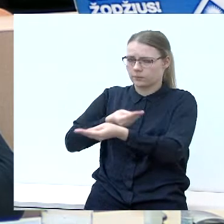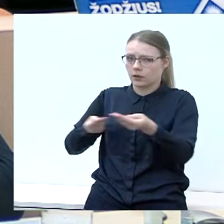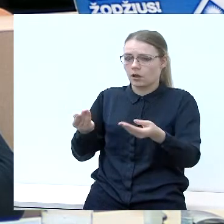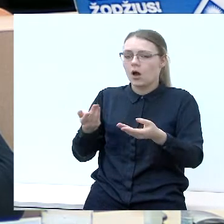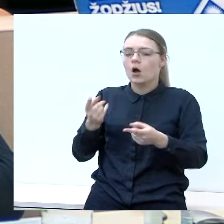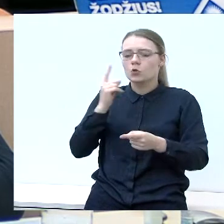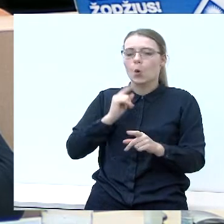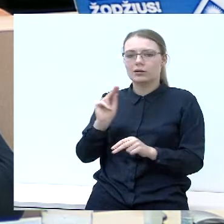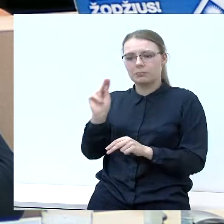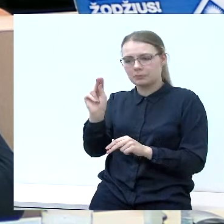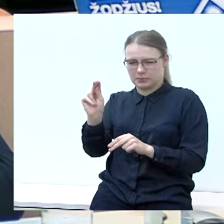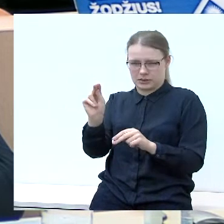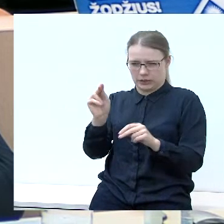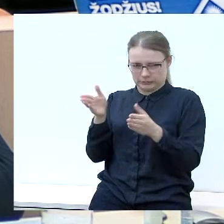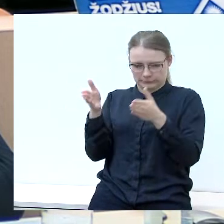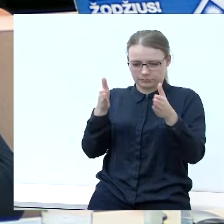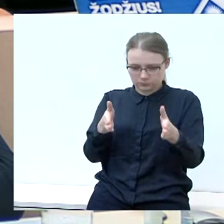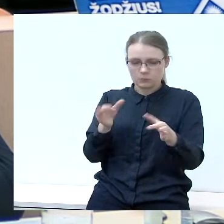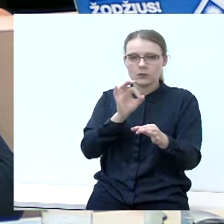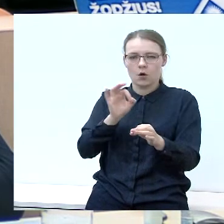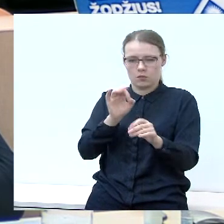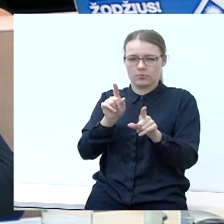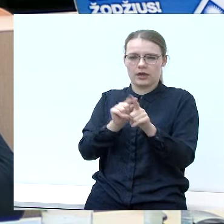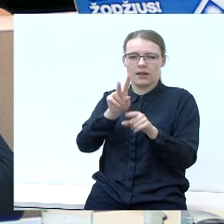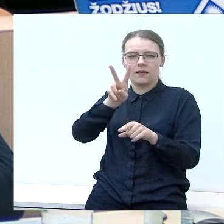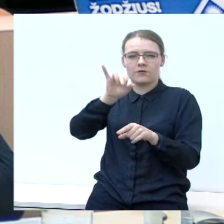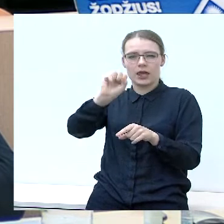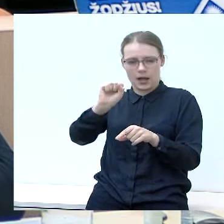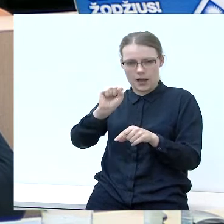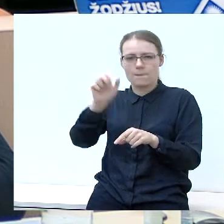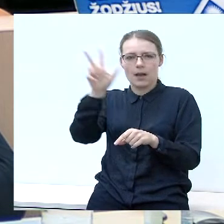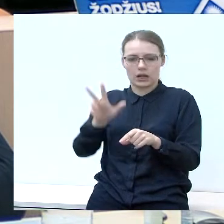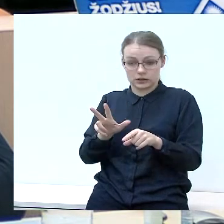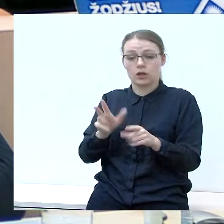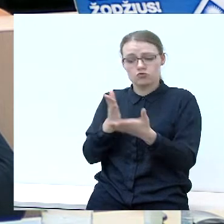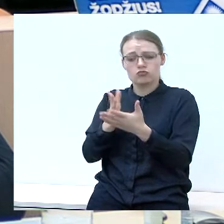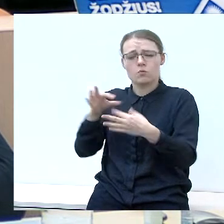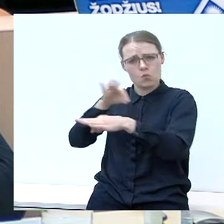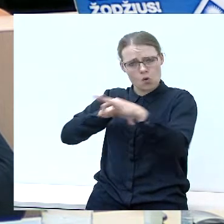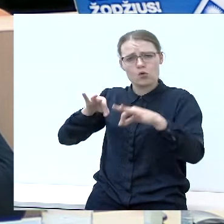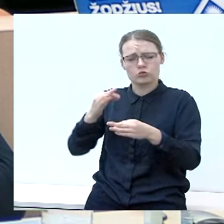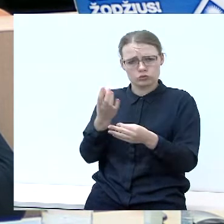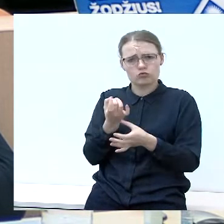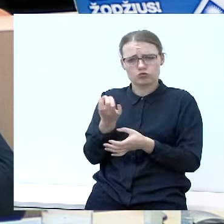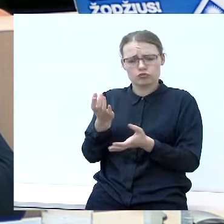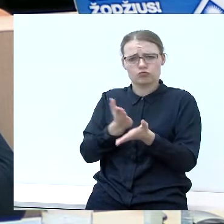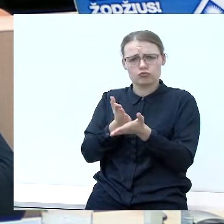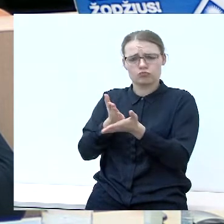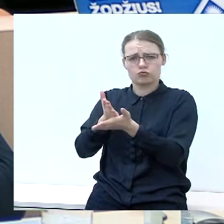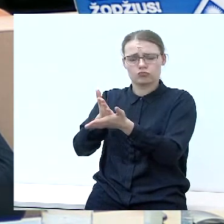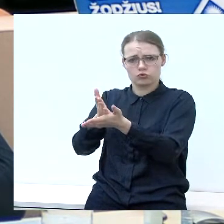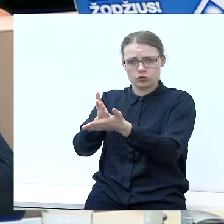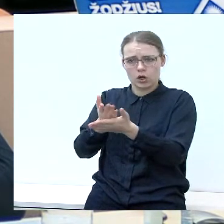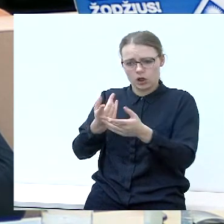norėčiau atkreipti dėmesį į Vė Baltiką, į projektuojama. Ir šiandien dienai kažkur tai